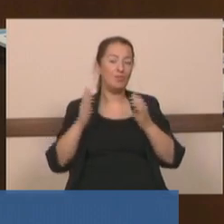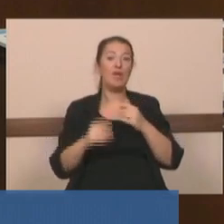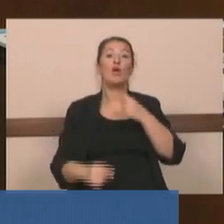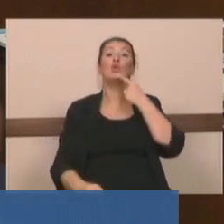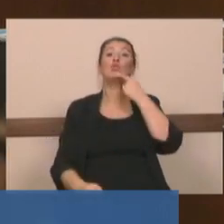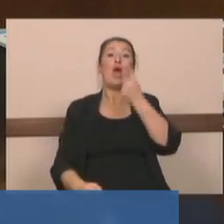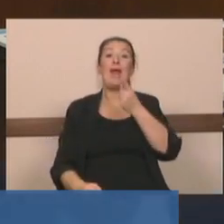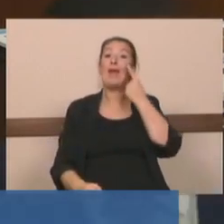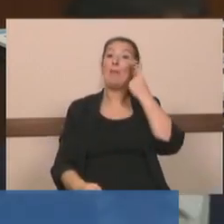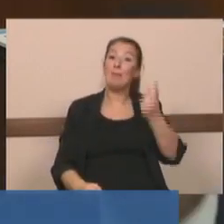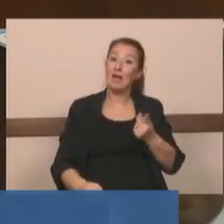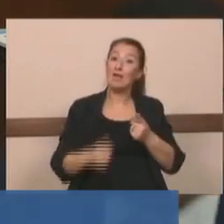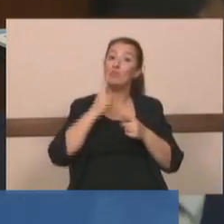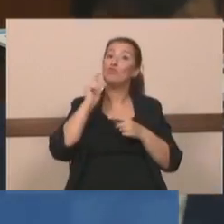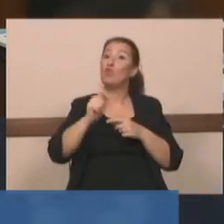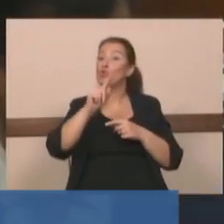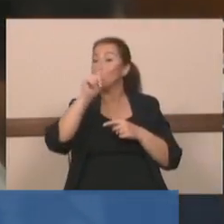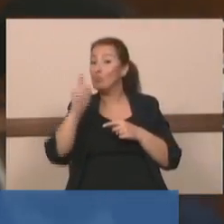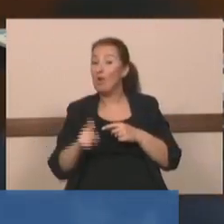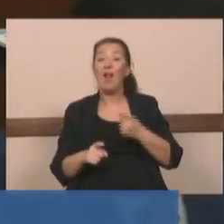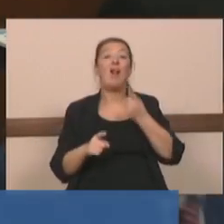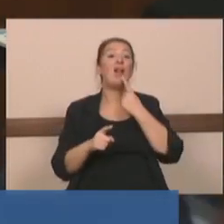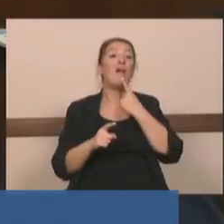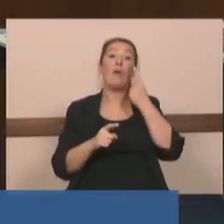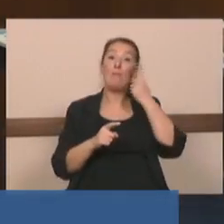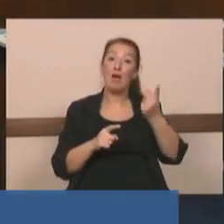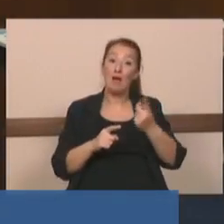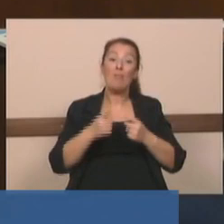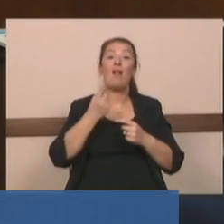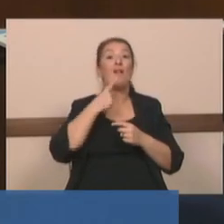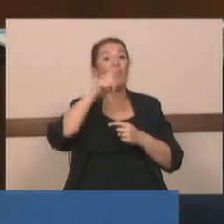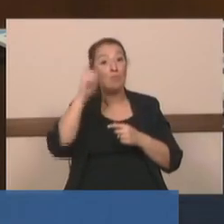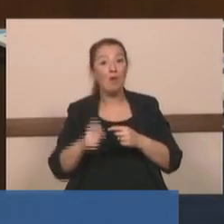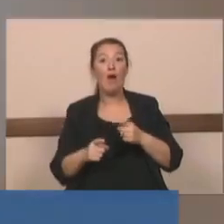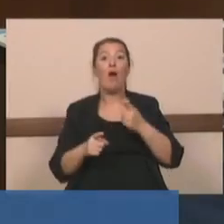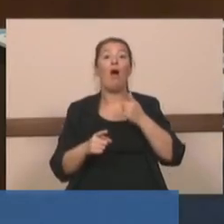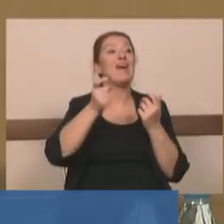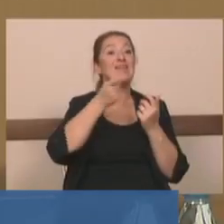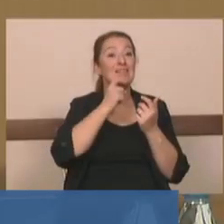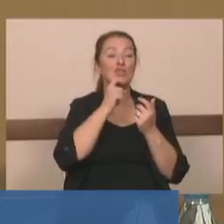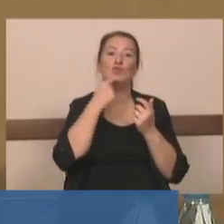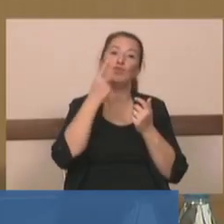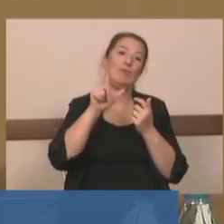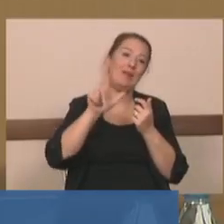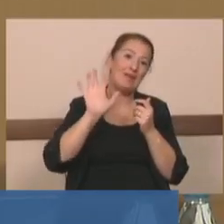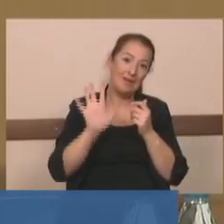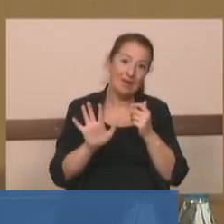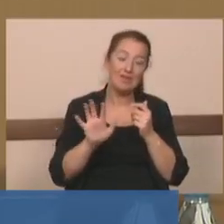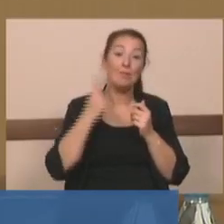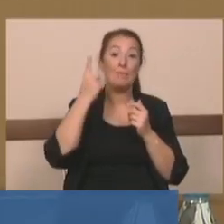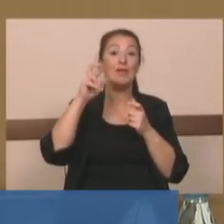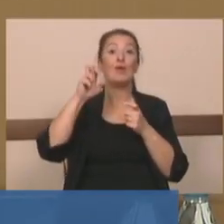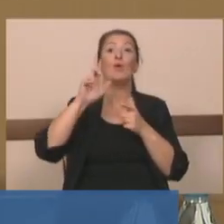bakarım söz mü? lafa bakarım laf mı? Adama bakarım adam mı? Yani bir proje